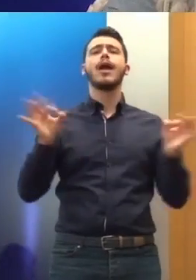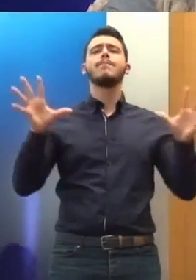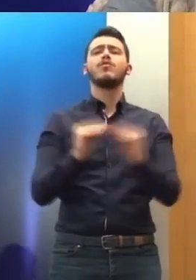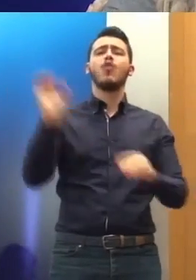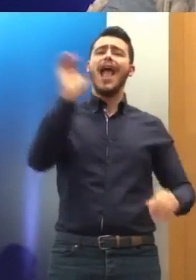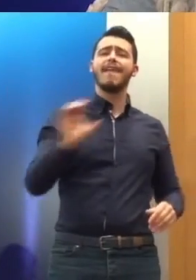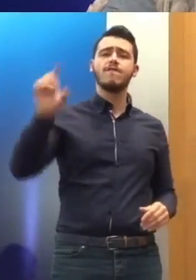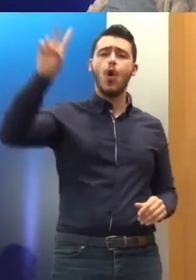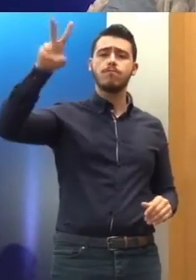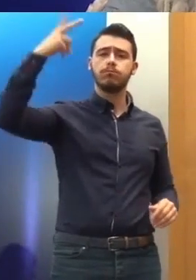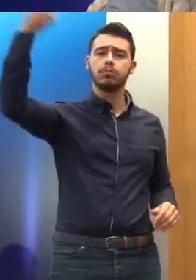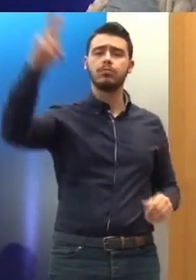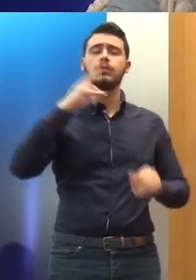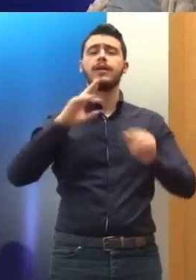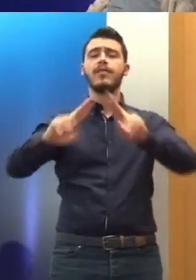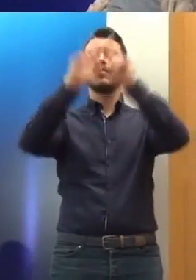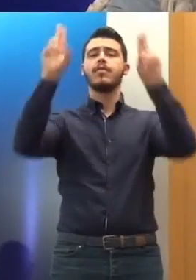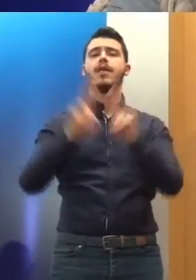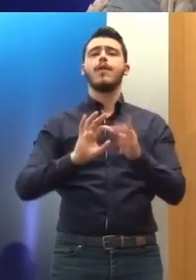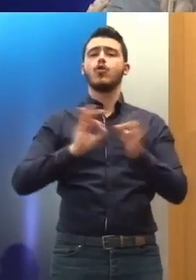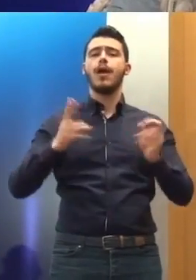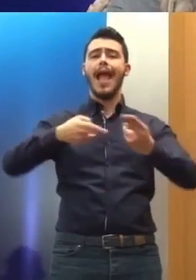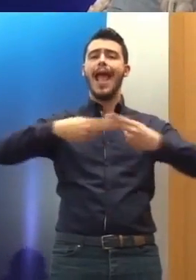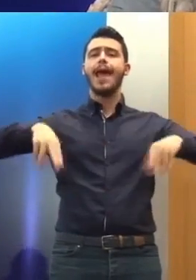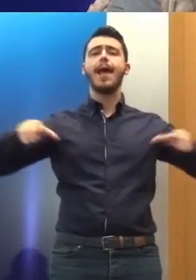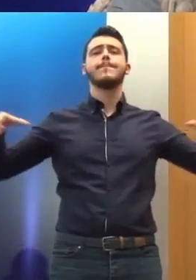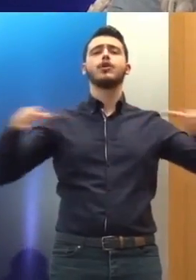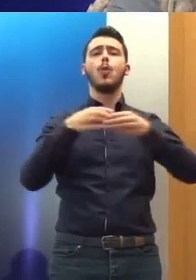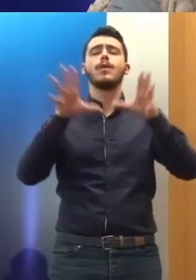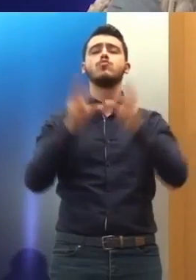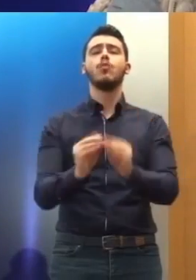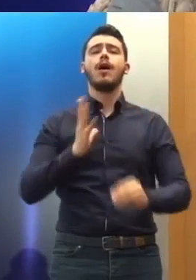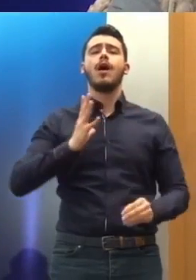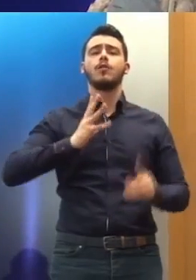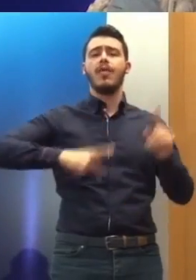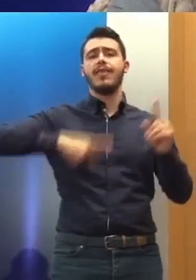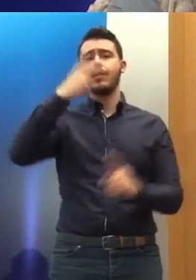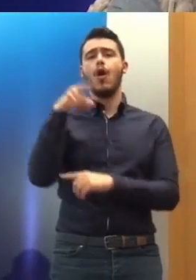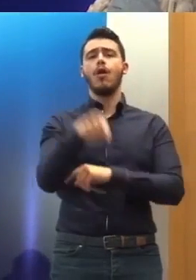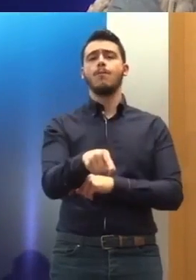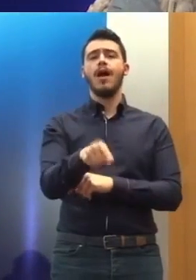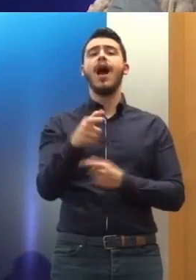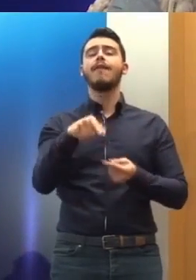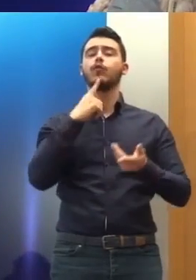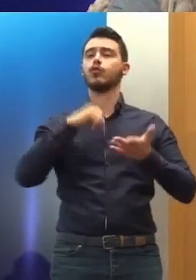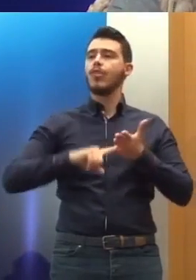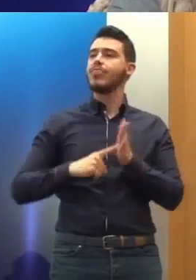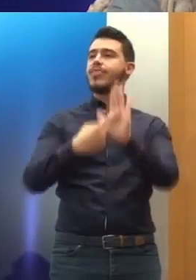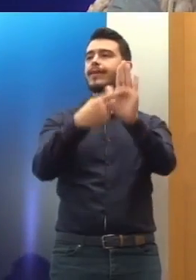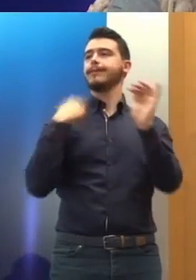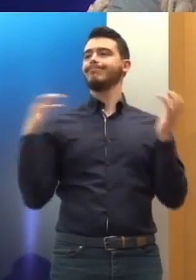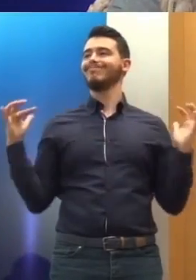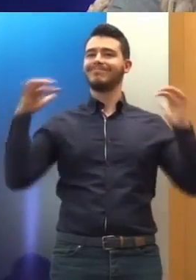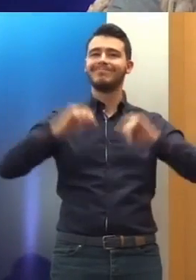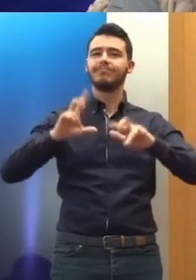Επιτροπών Ανθρωπίνων Δικαιωμάτων. Πράγμα το οποίο δείχνει ότι για πρώτη